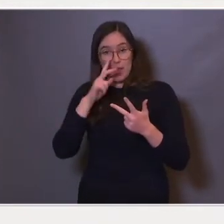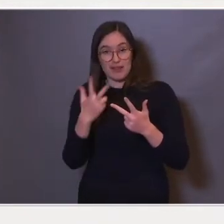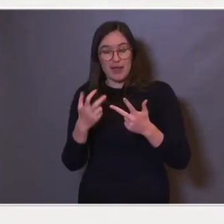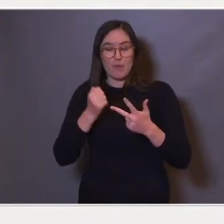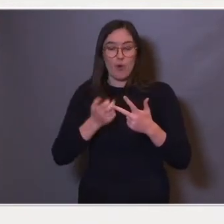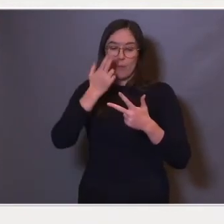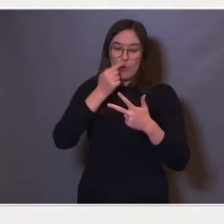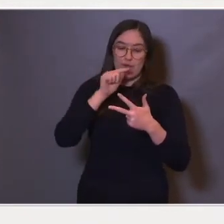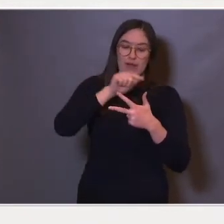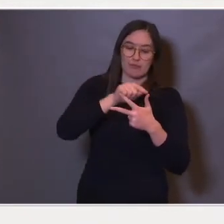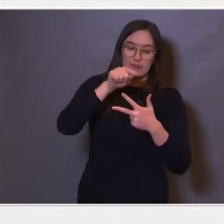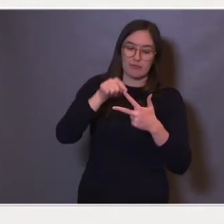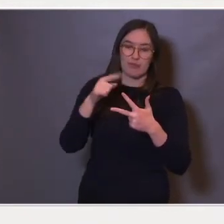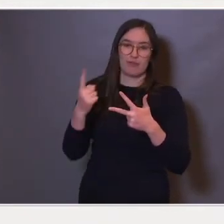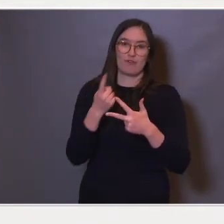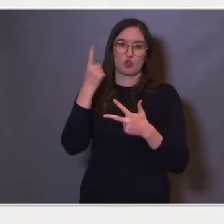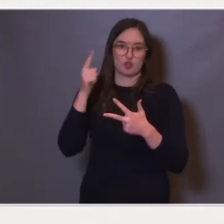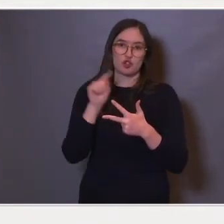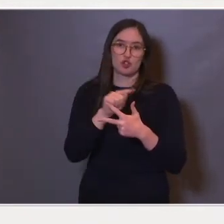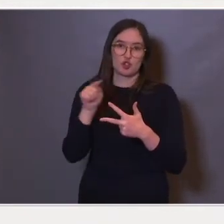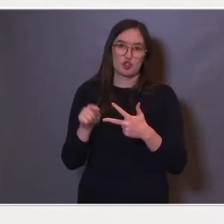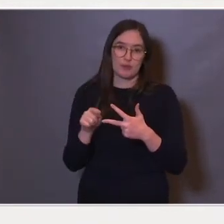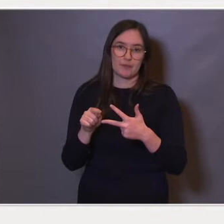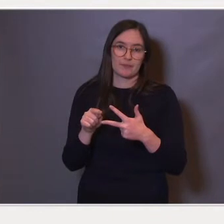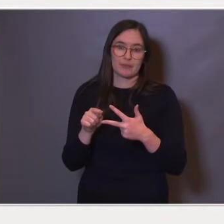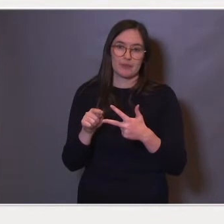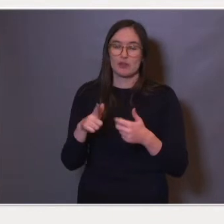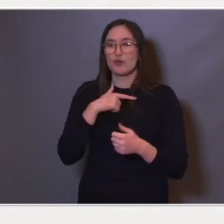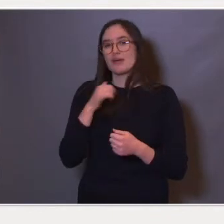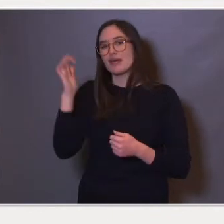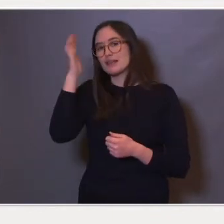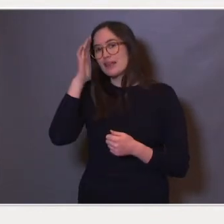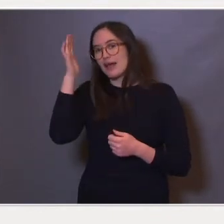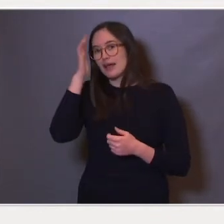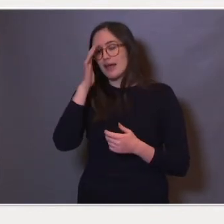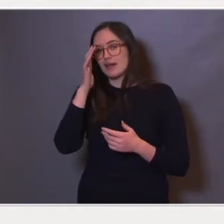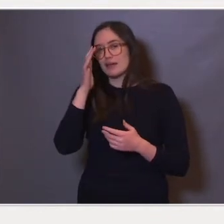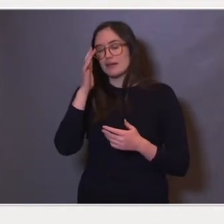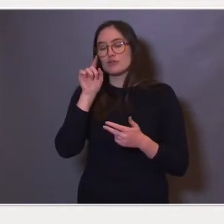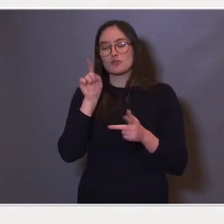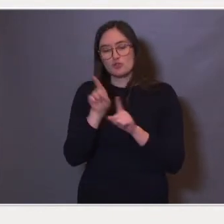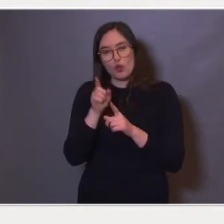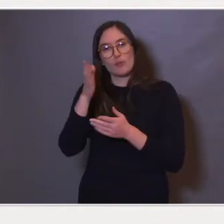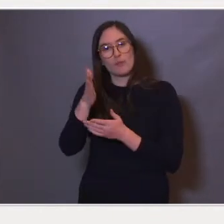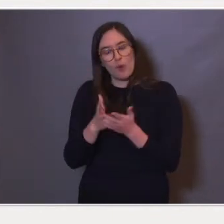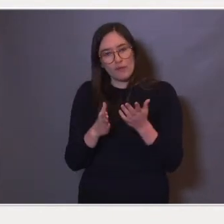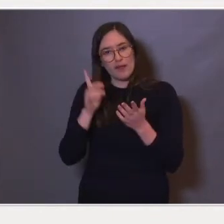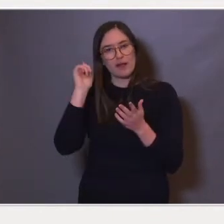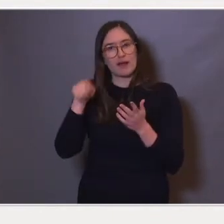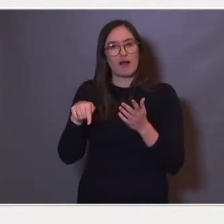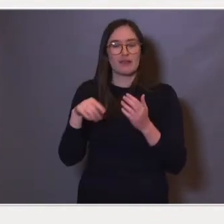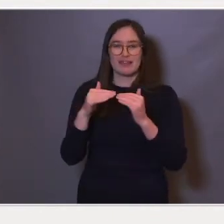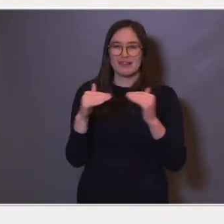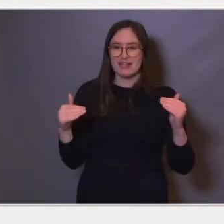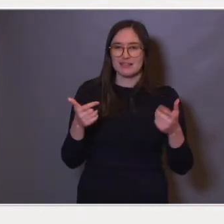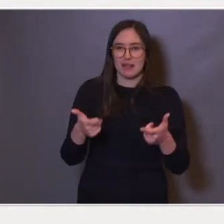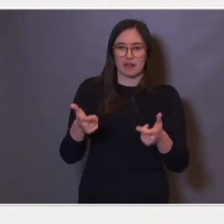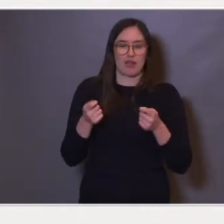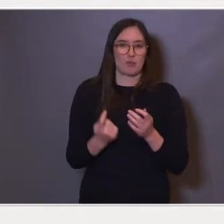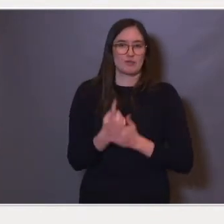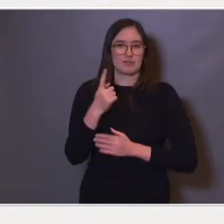første og det andre nivået. På den måten tenker vi oss at man kan heve terskelen for å motta spesialundervisning,